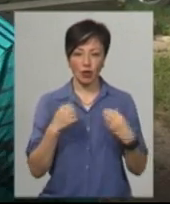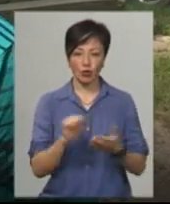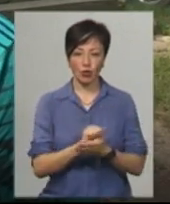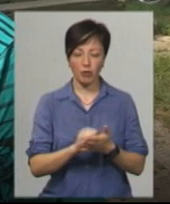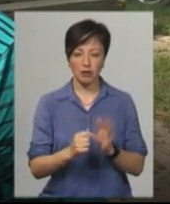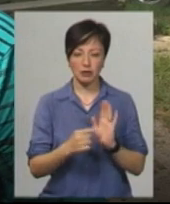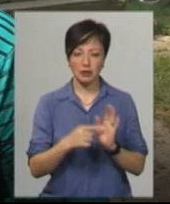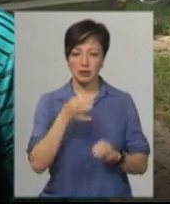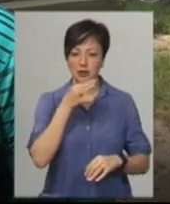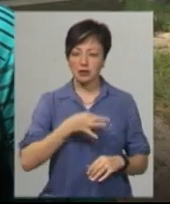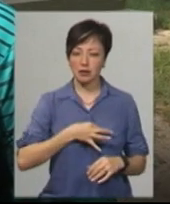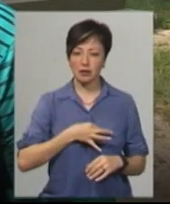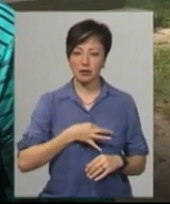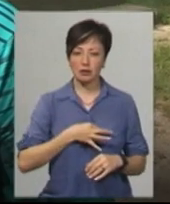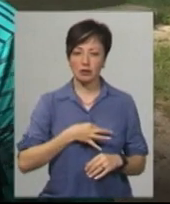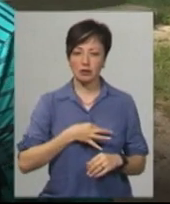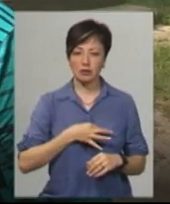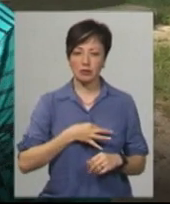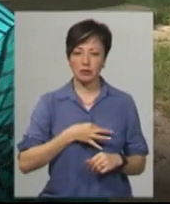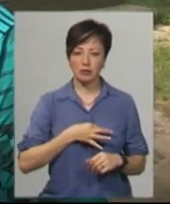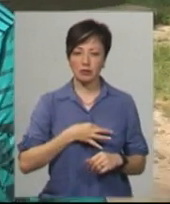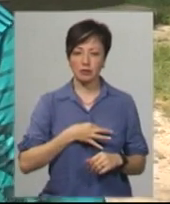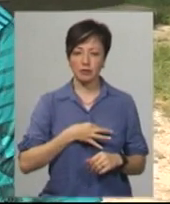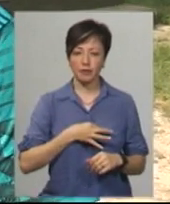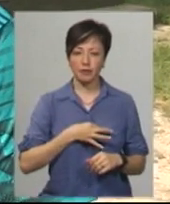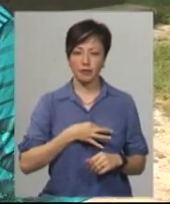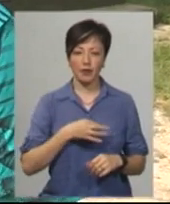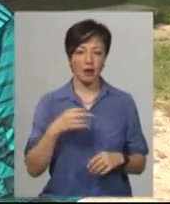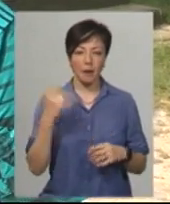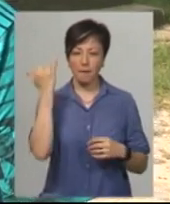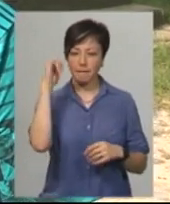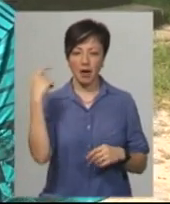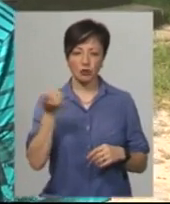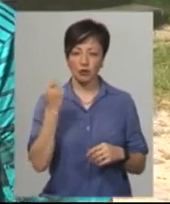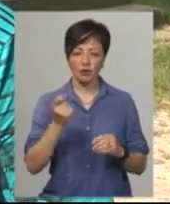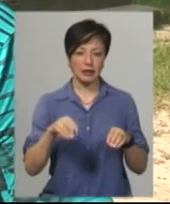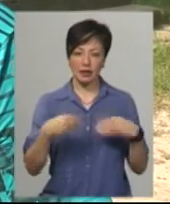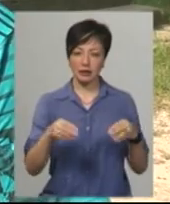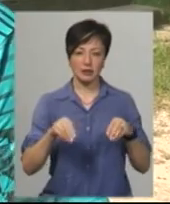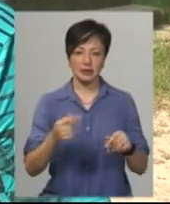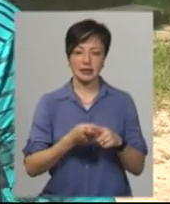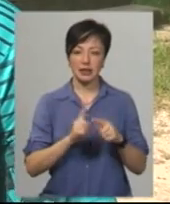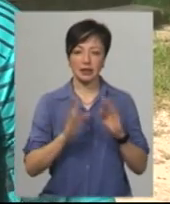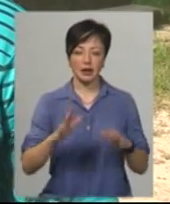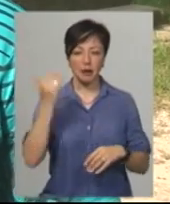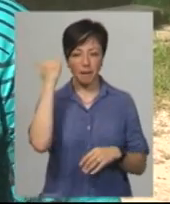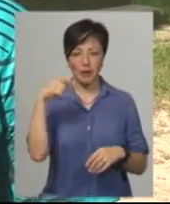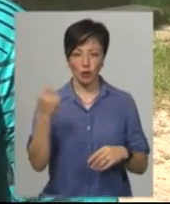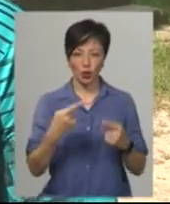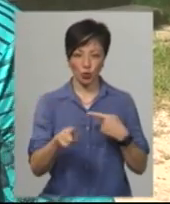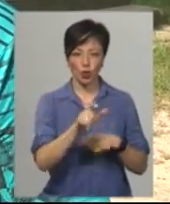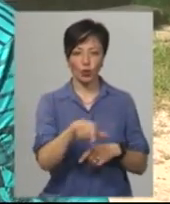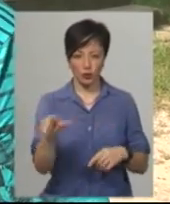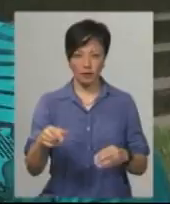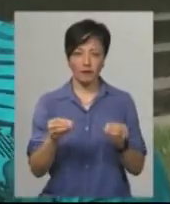і сказали, що це пасовище. Там земля не дається, це є пасовище. Але другим людям в тому